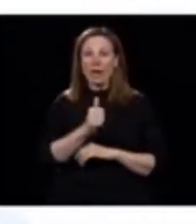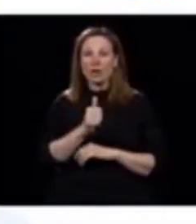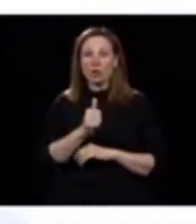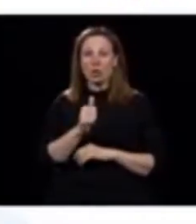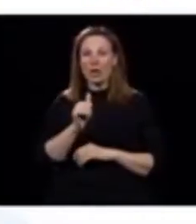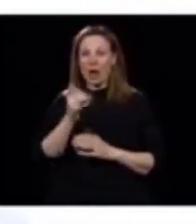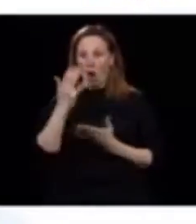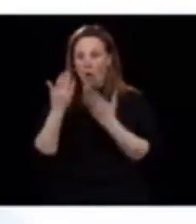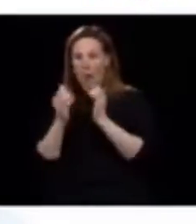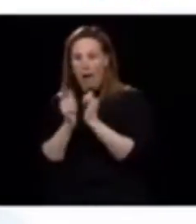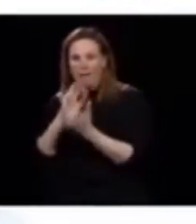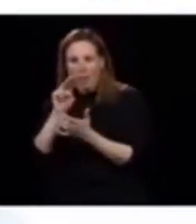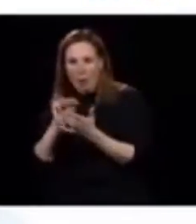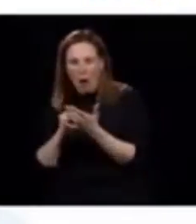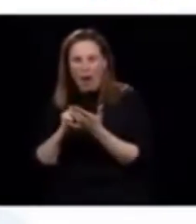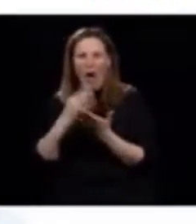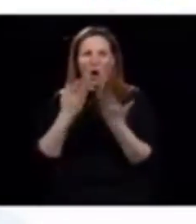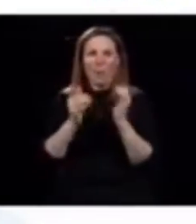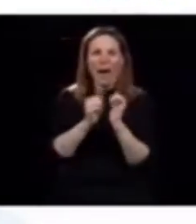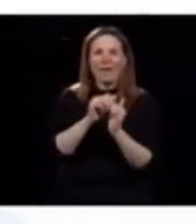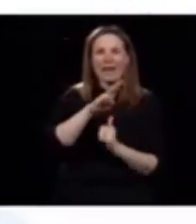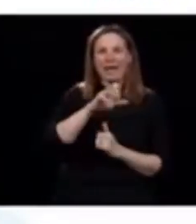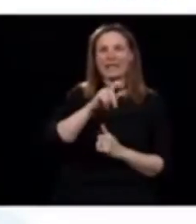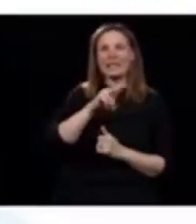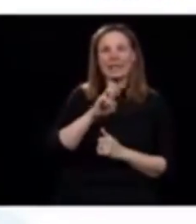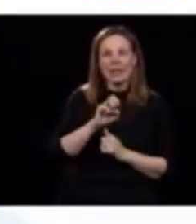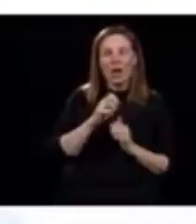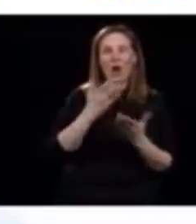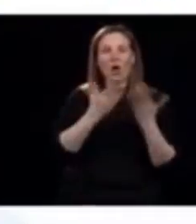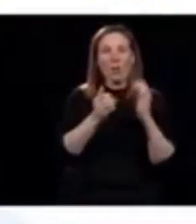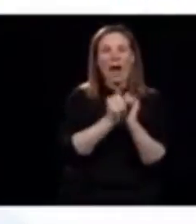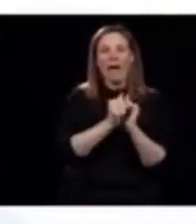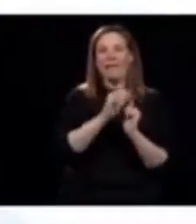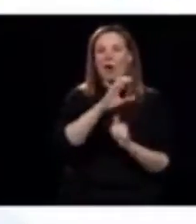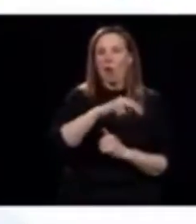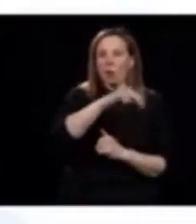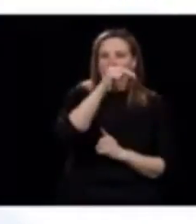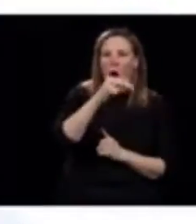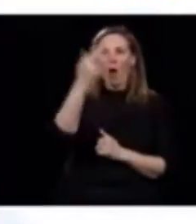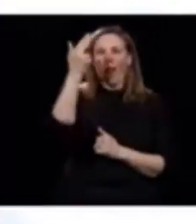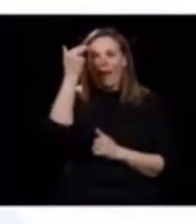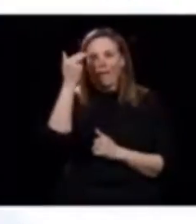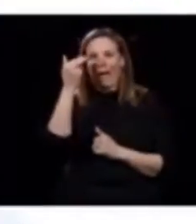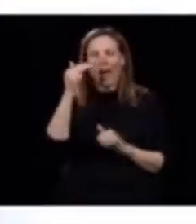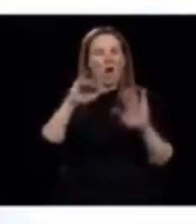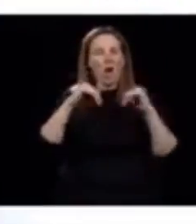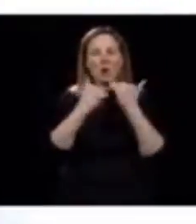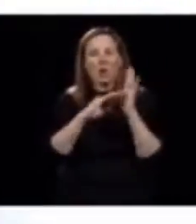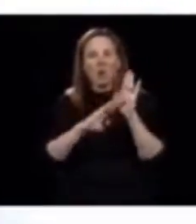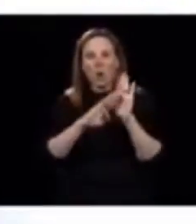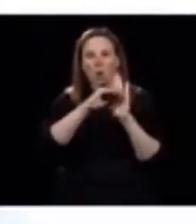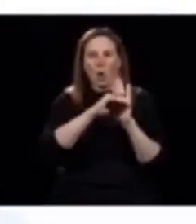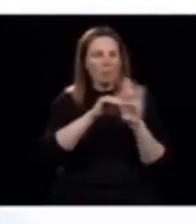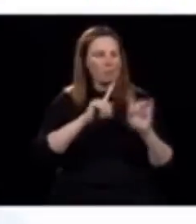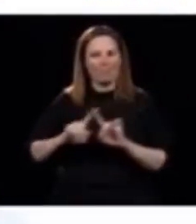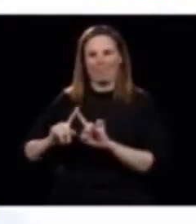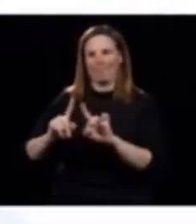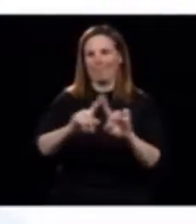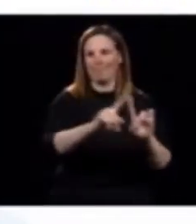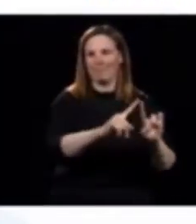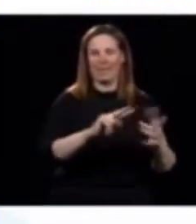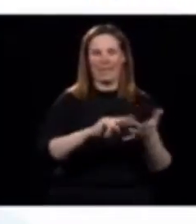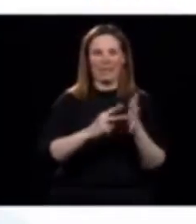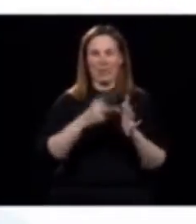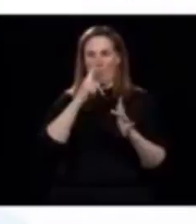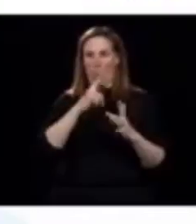pour Montréal, des courbes pour l'Estrie, des courbes pour Laval ou pour la Côte-Nord, vous n'aurez pas la même courbe. Et c'est pour ça que maintenant, on a une